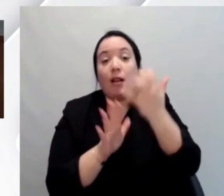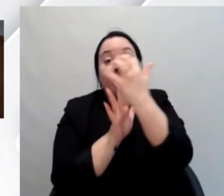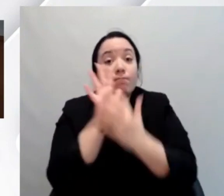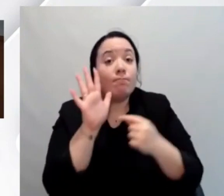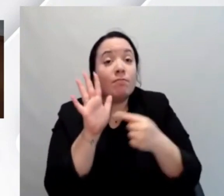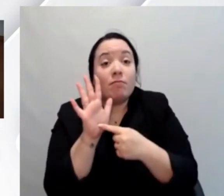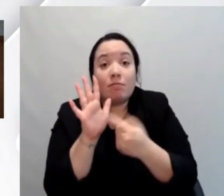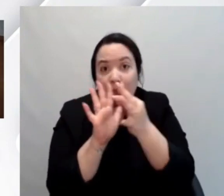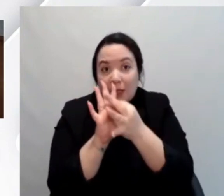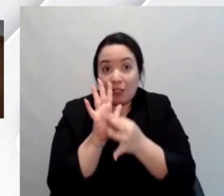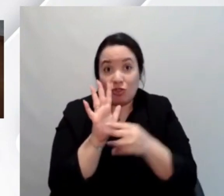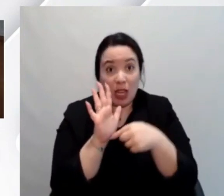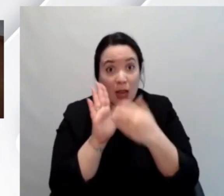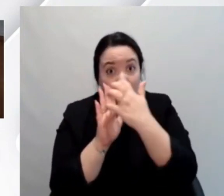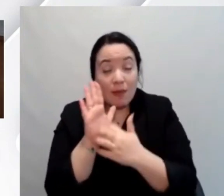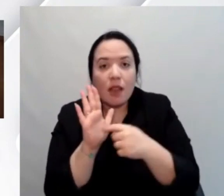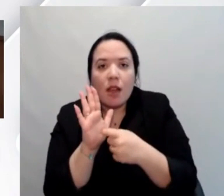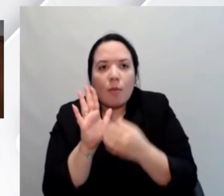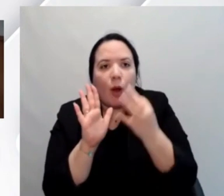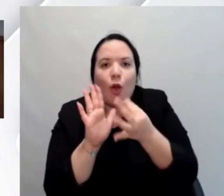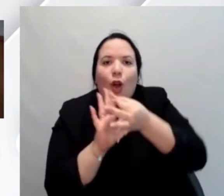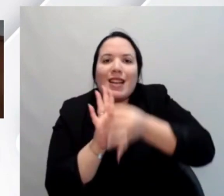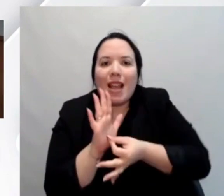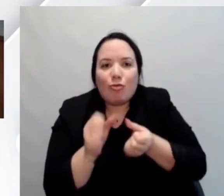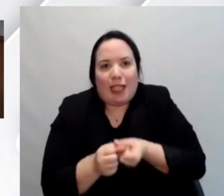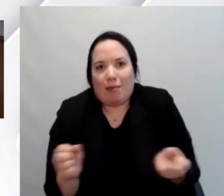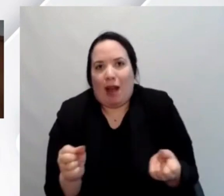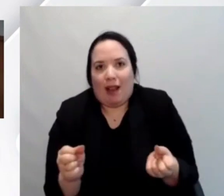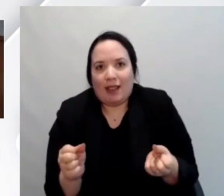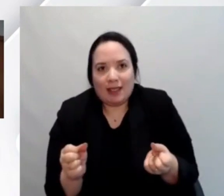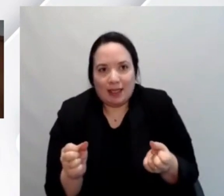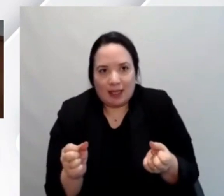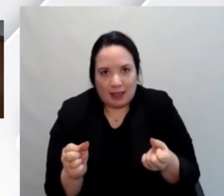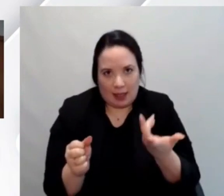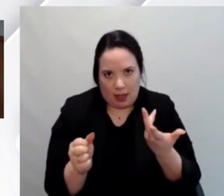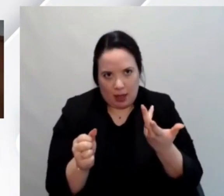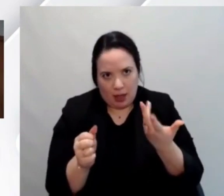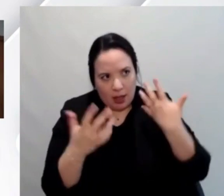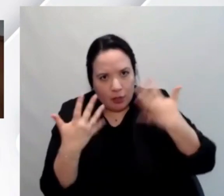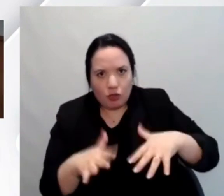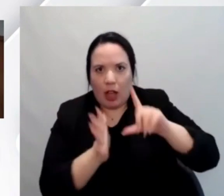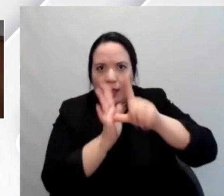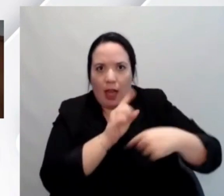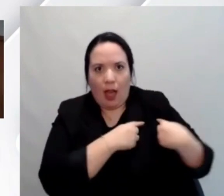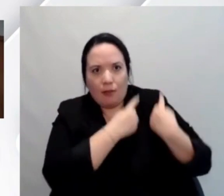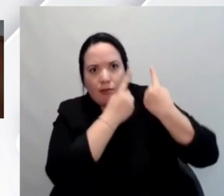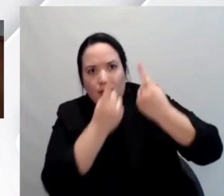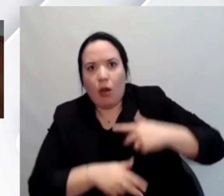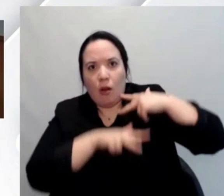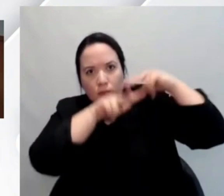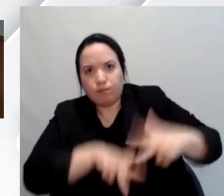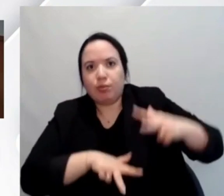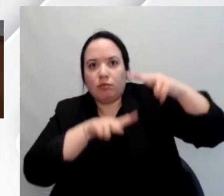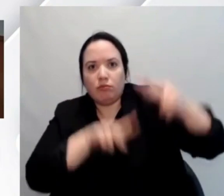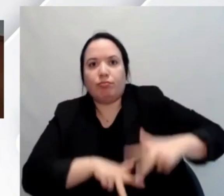stati appunto poi, sono requisiti, sono principi che sono stati più e più volte affermati nel corso degli anni